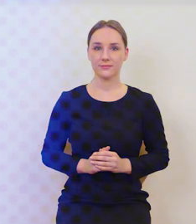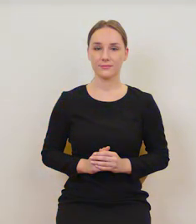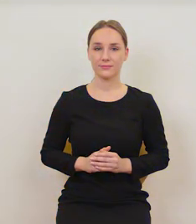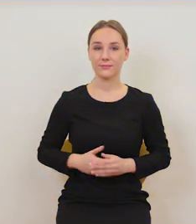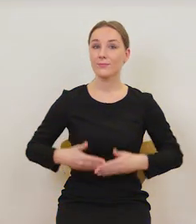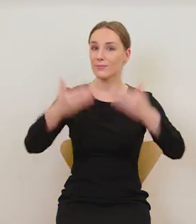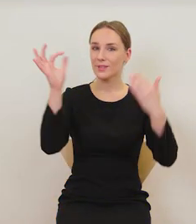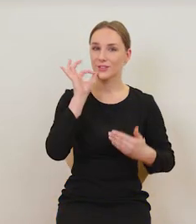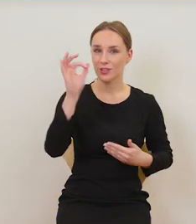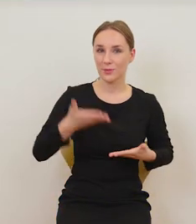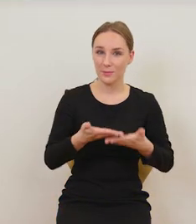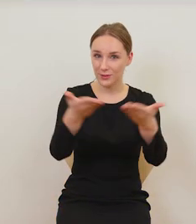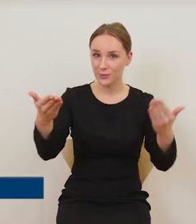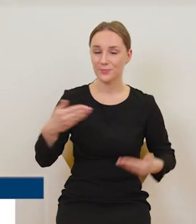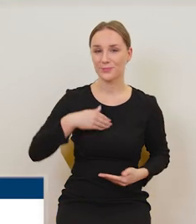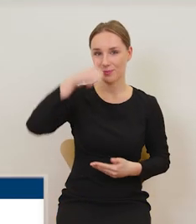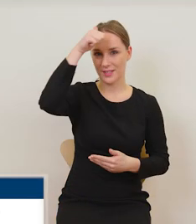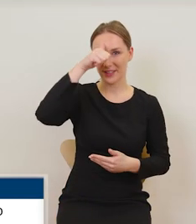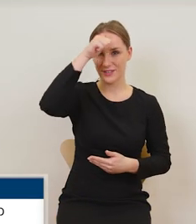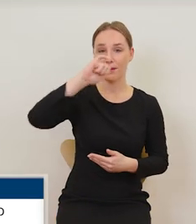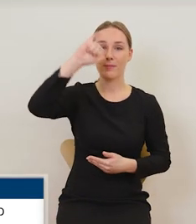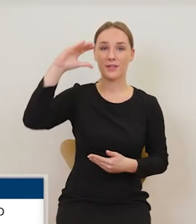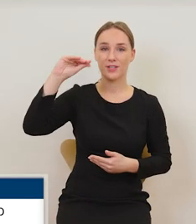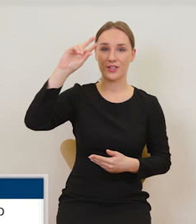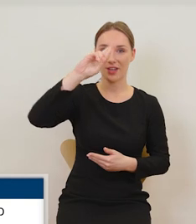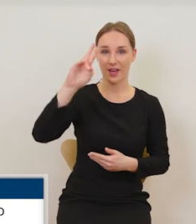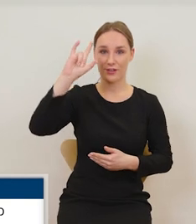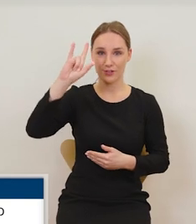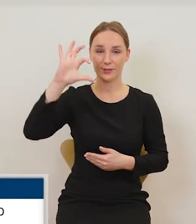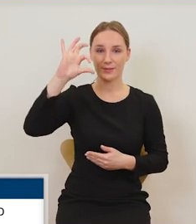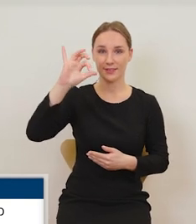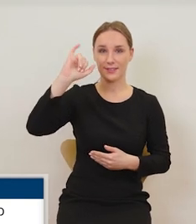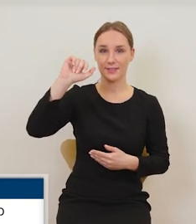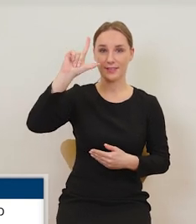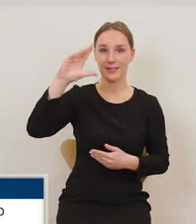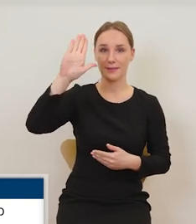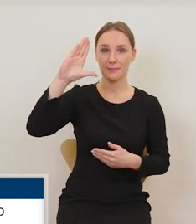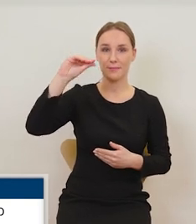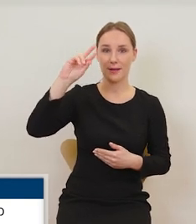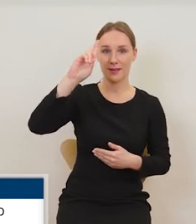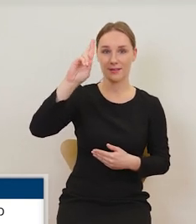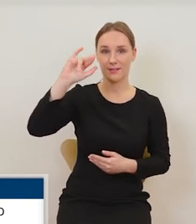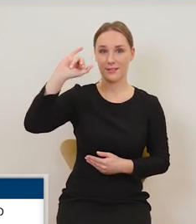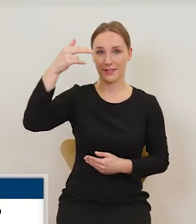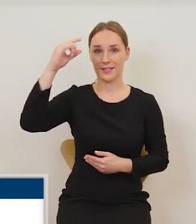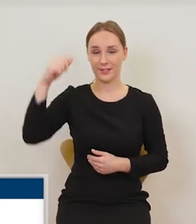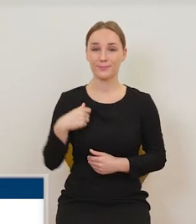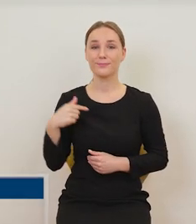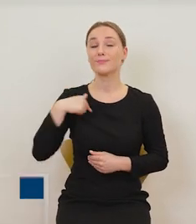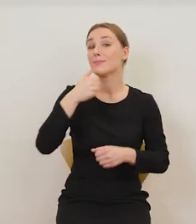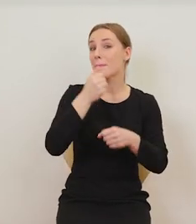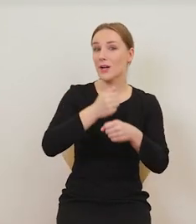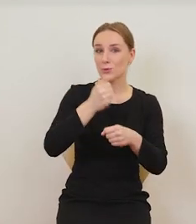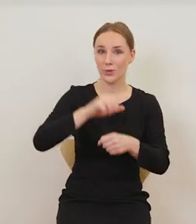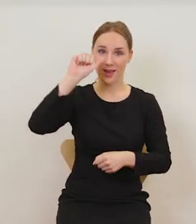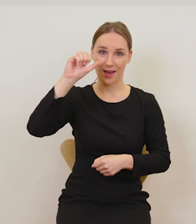Dzień dobry Państwu, nazywam się Jerzy Zilbering, pracuję w Akademii Górniczo-Hutniczej. Od wielu lat zajmuję się